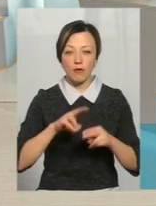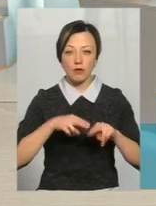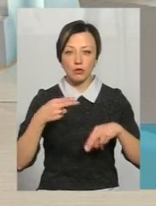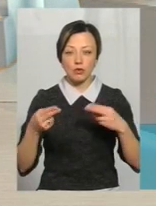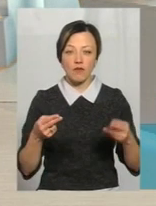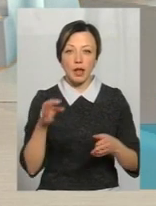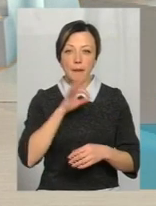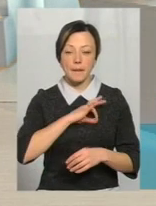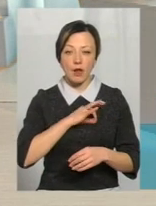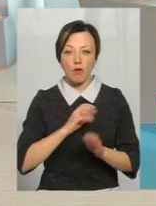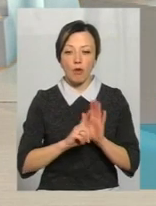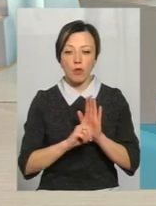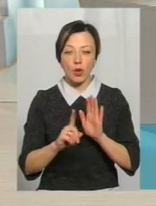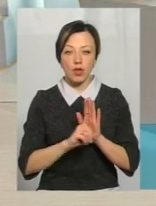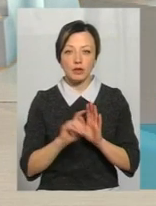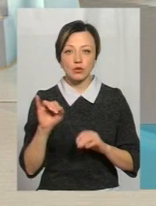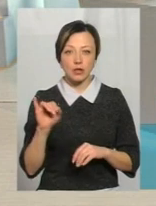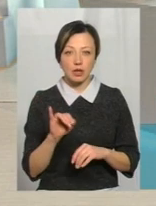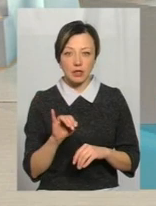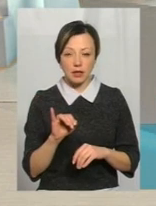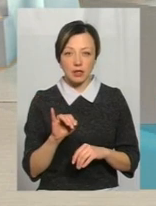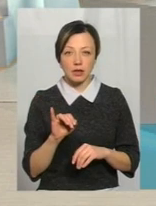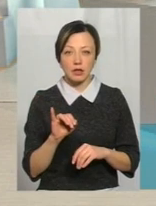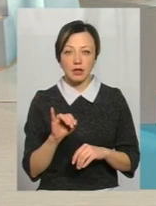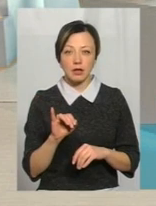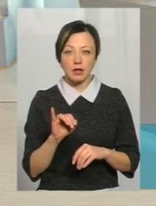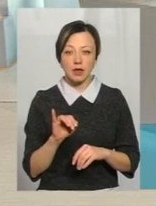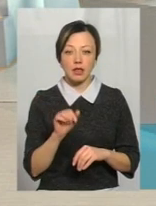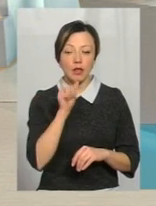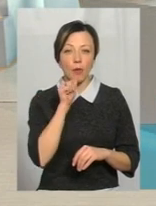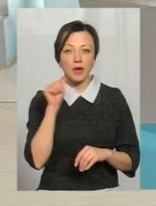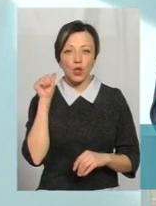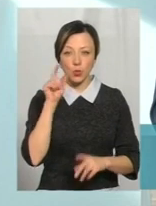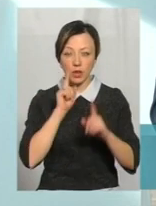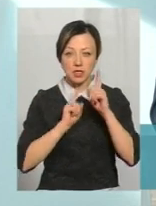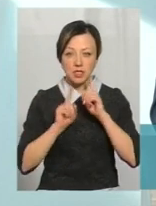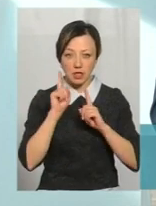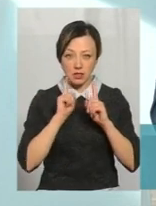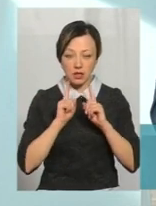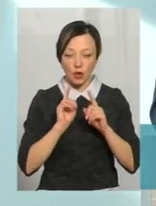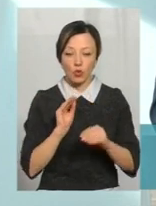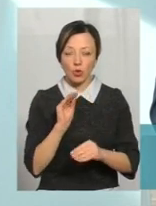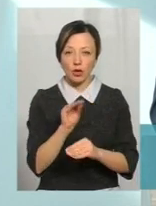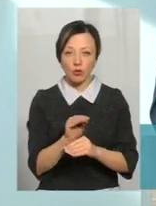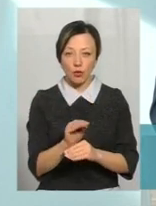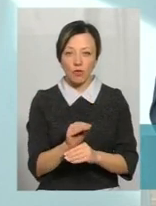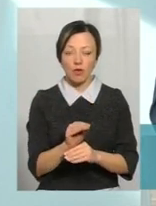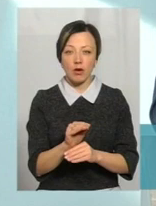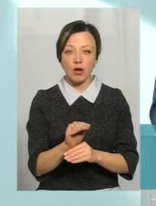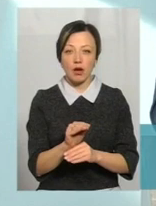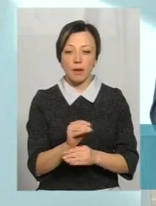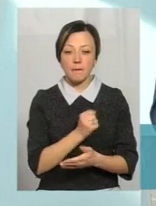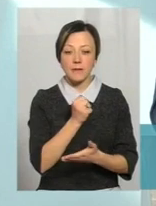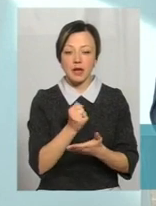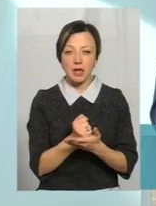пільгового проїзду. І на минулій сесії додатково прийняла на міському